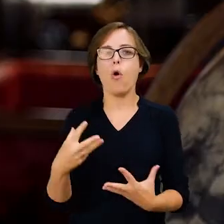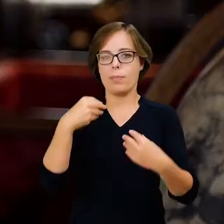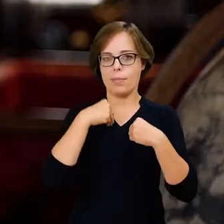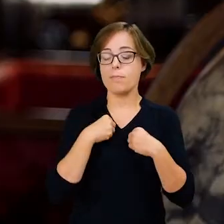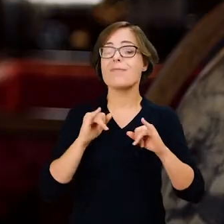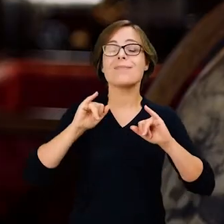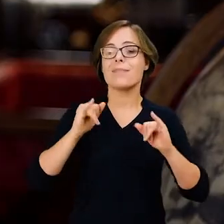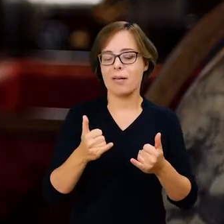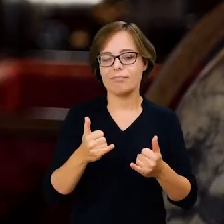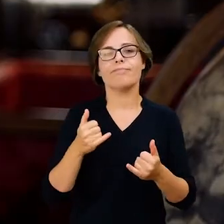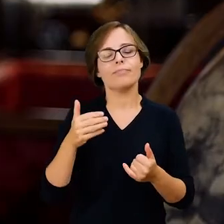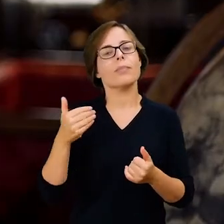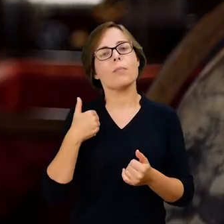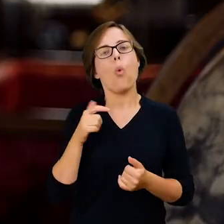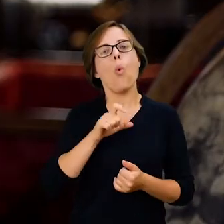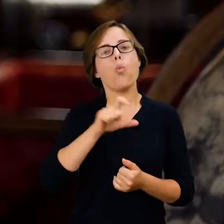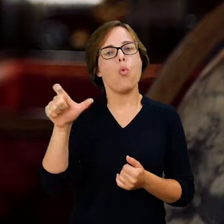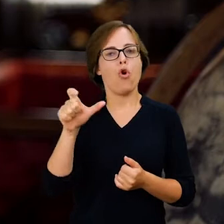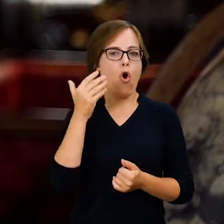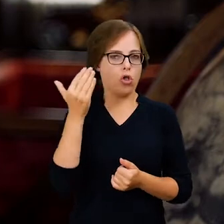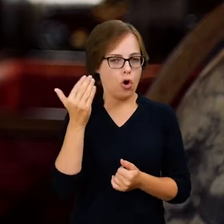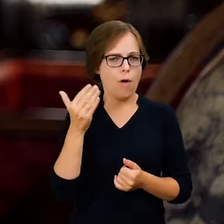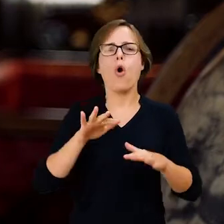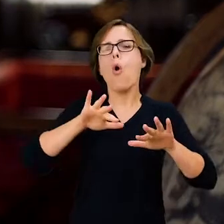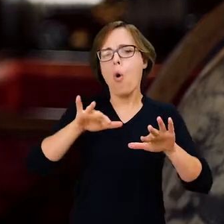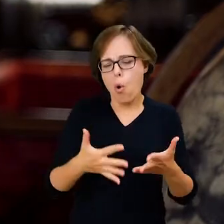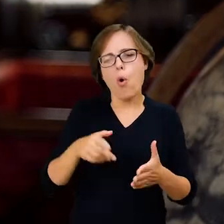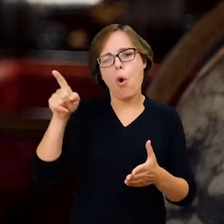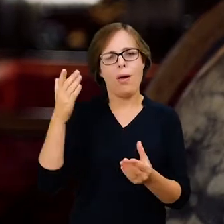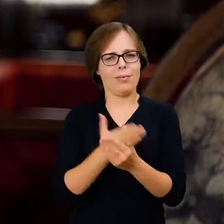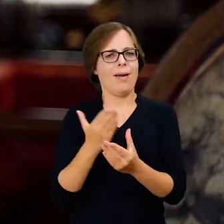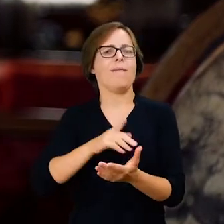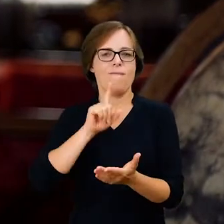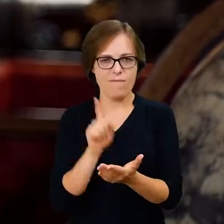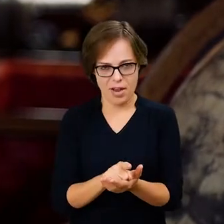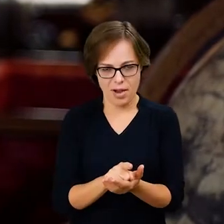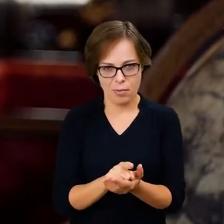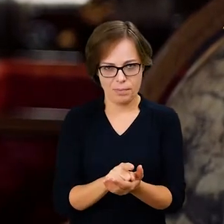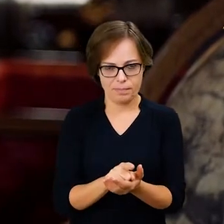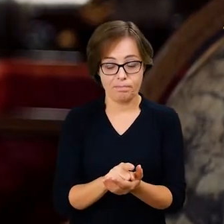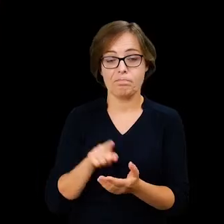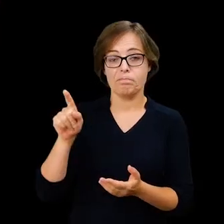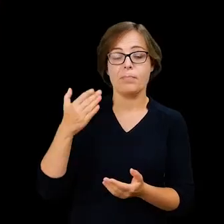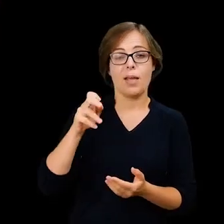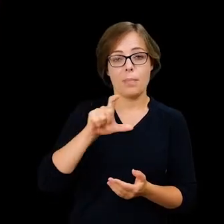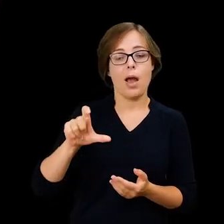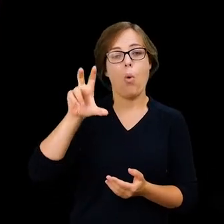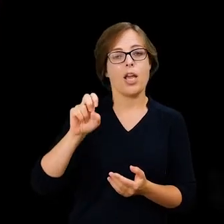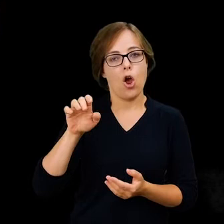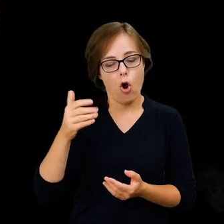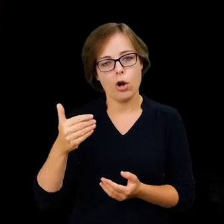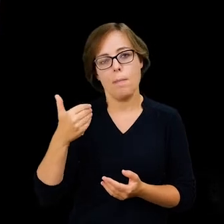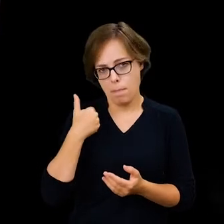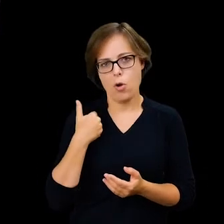Jako forma spłaty długu honorowego. Krótko mówiąc zostały one wygrane w karty. Michał Hieronim